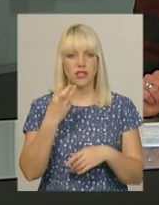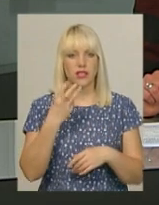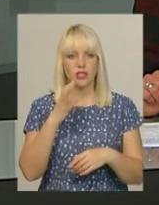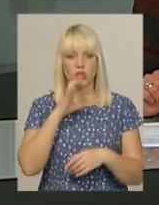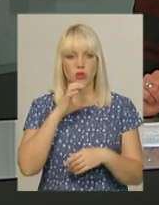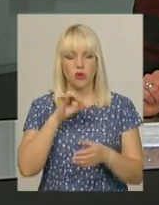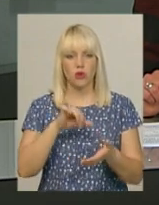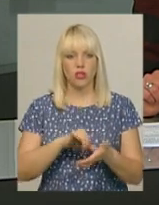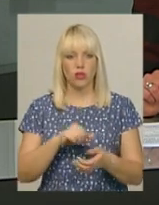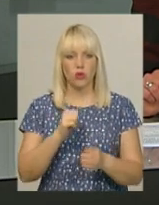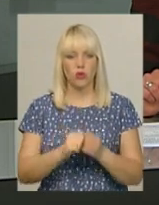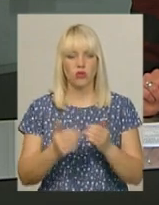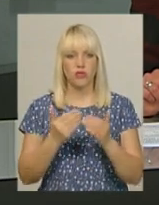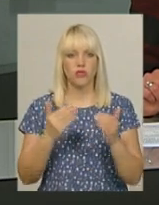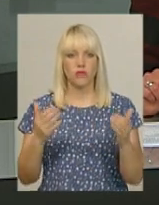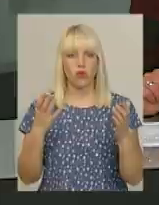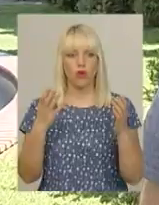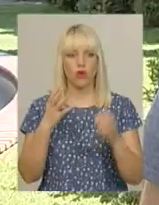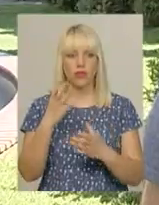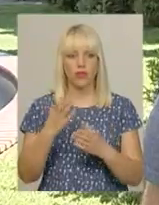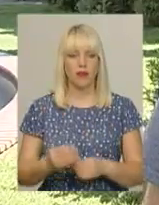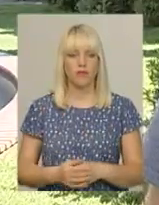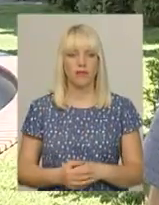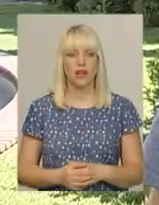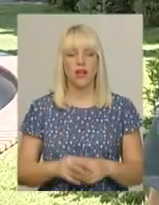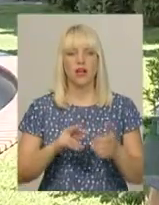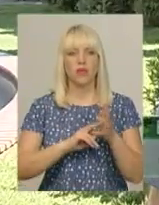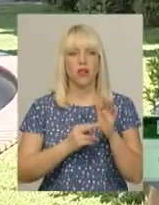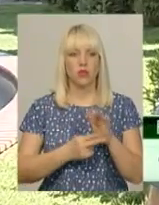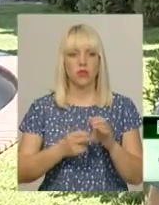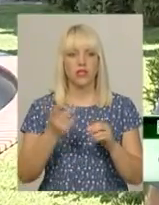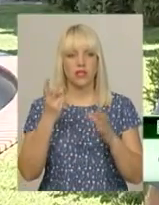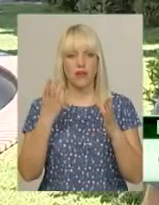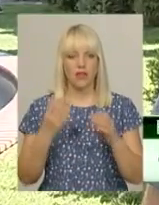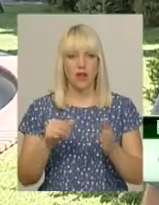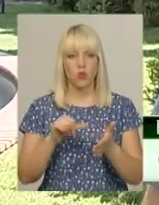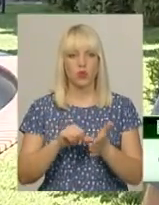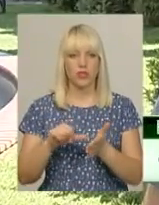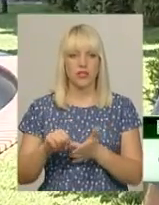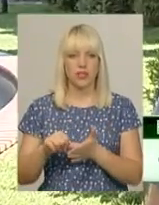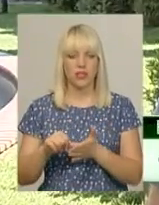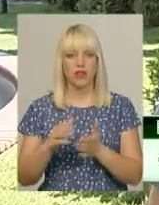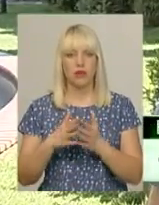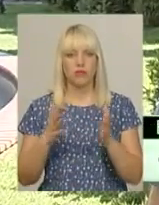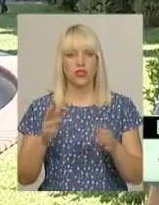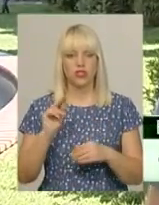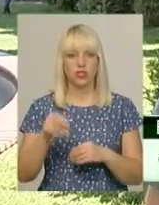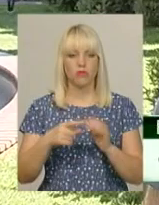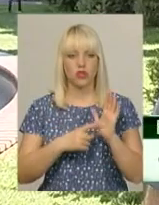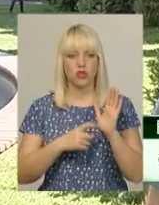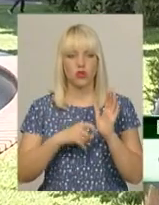-учасниць кожного виставкового дня. «Планується за два дні учасників більше, ніж 600